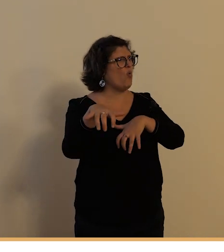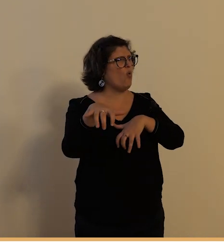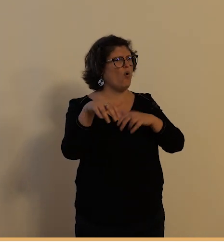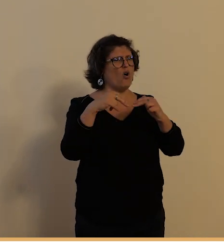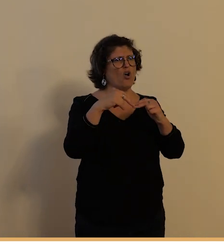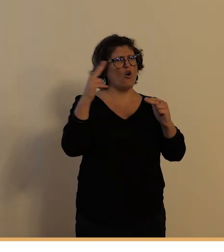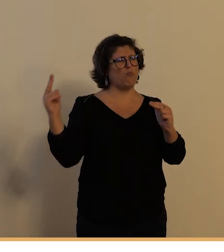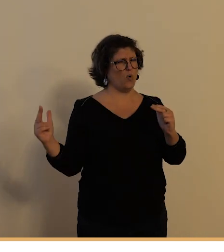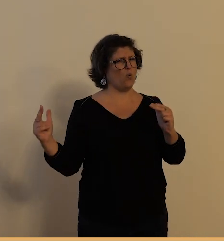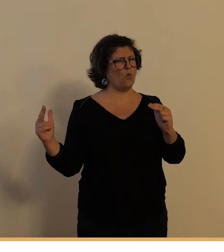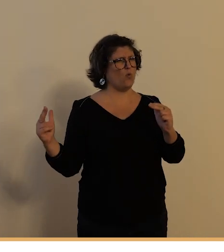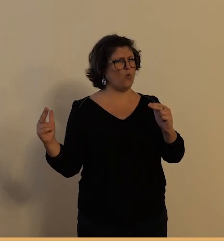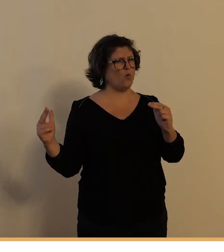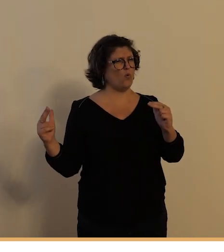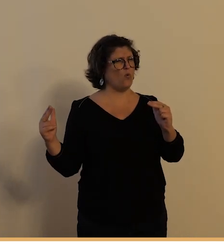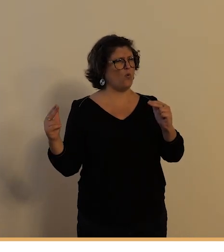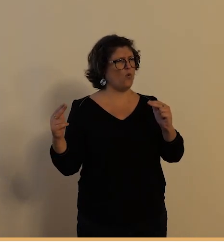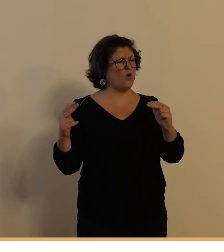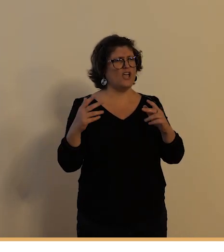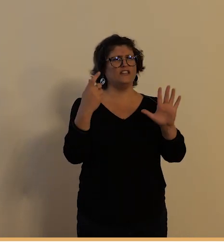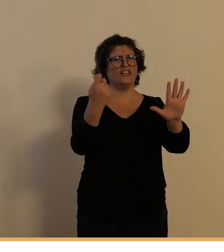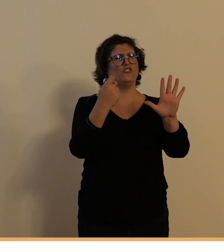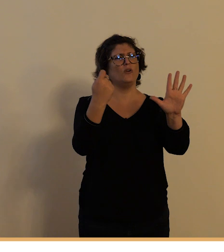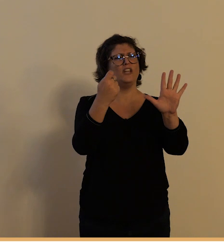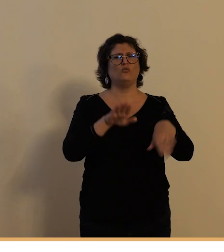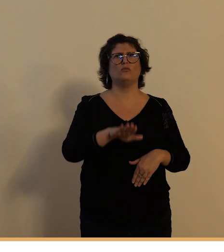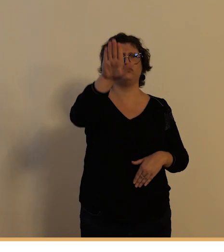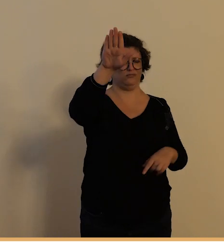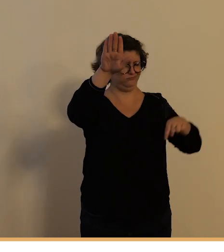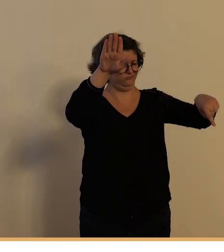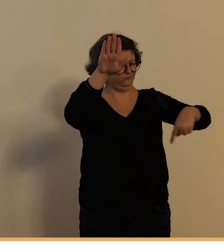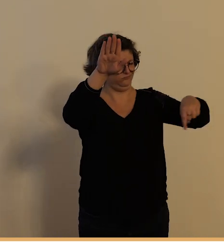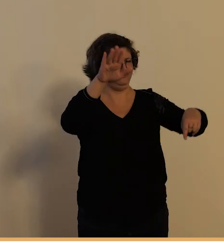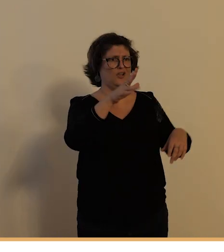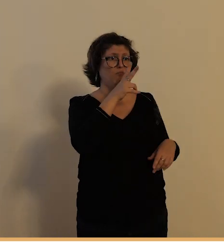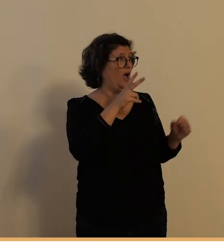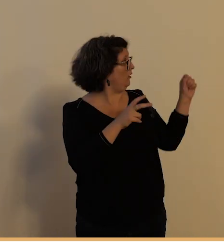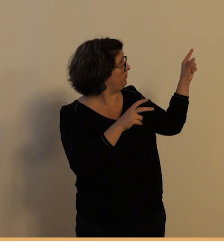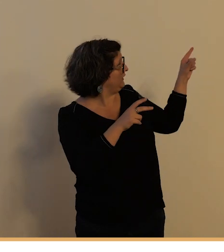le café existe toujours juste avant la côte de jouer les tours une autre scène